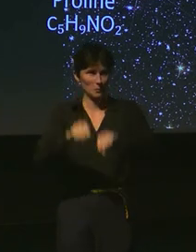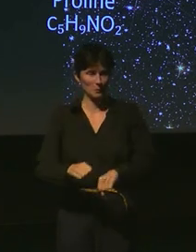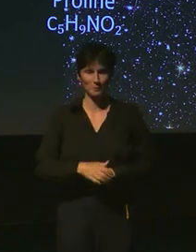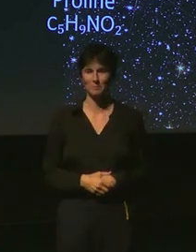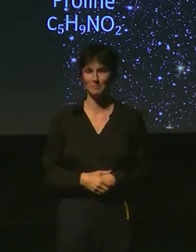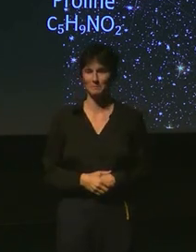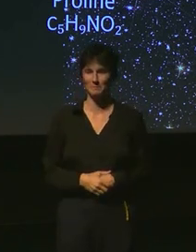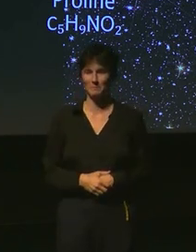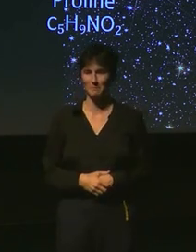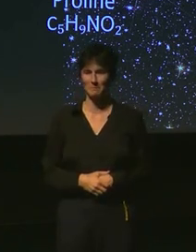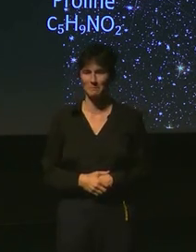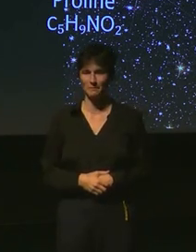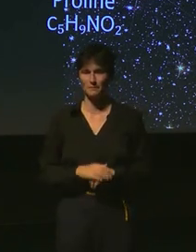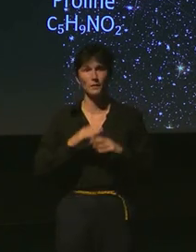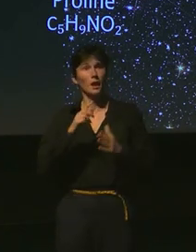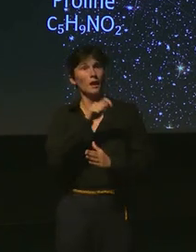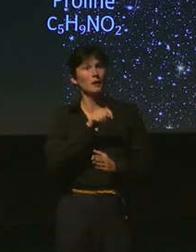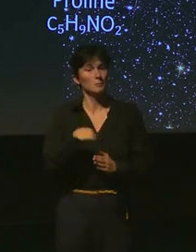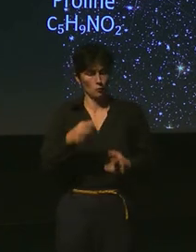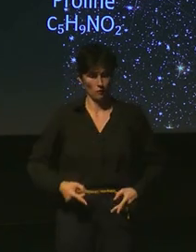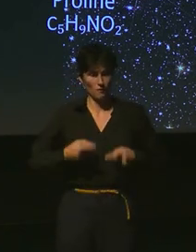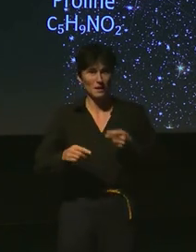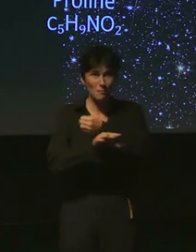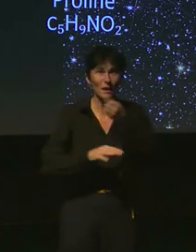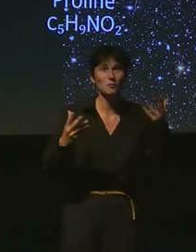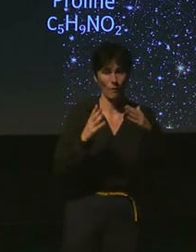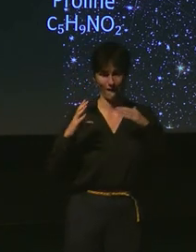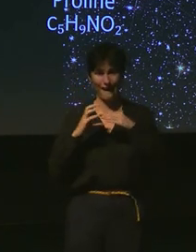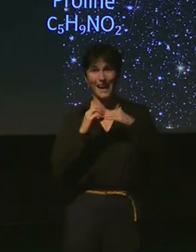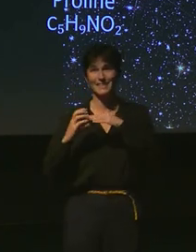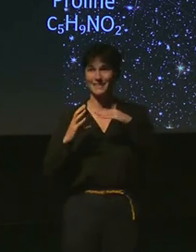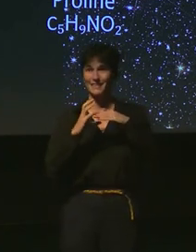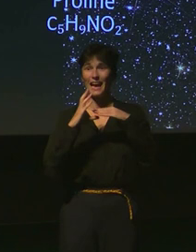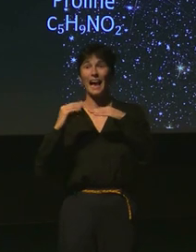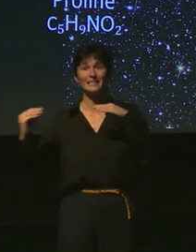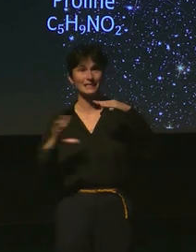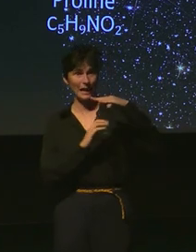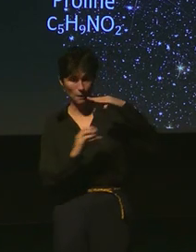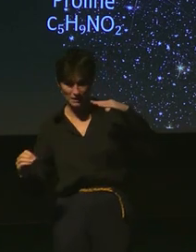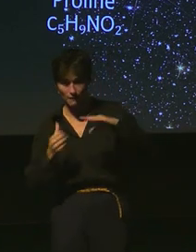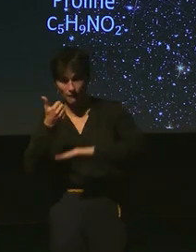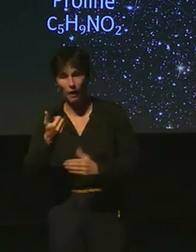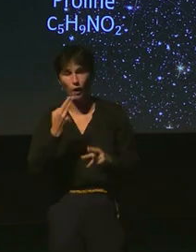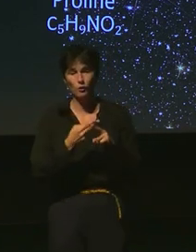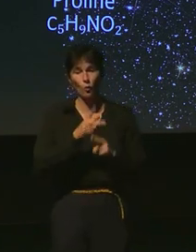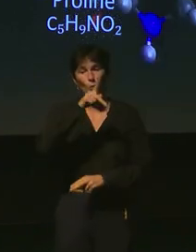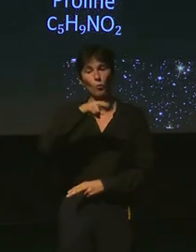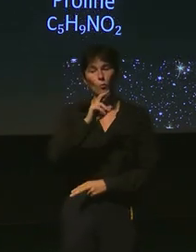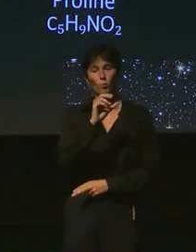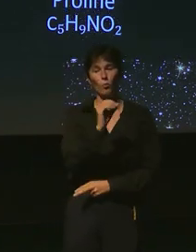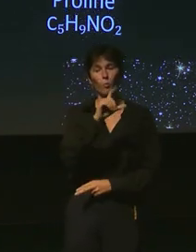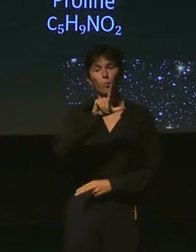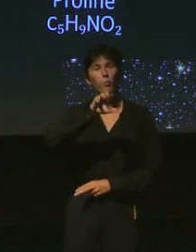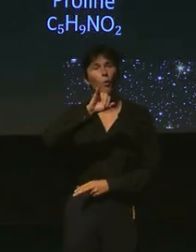une des bases de la vie bien sûr passe par la création des acides alignées un des acides alignées qui s'appelle la poline je vais vous lancer sa structure